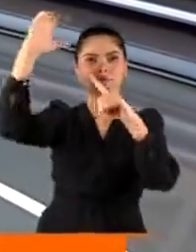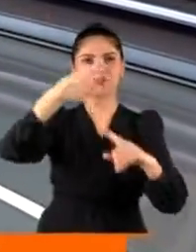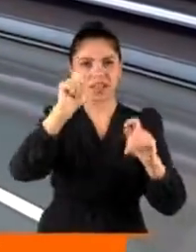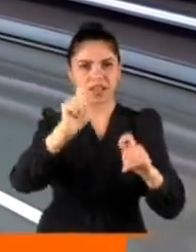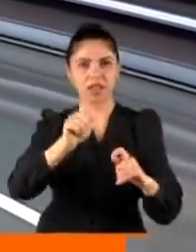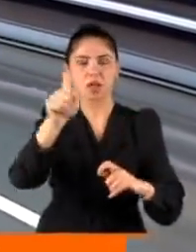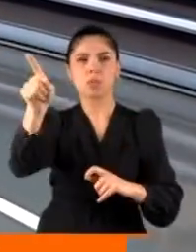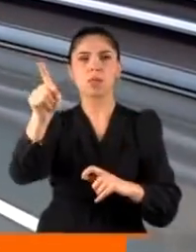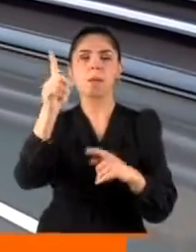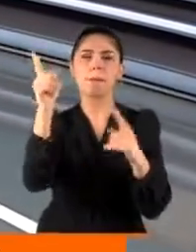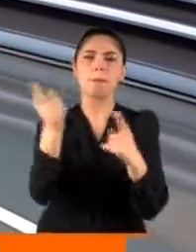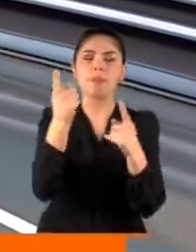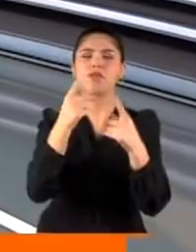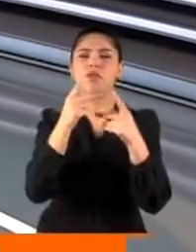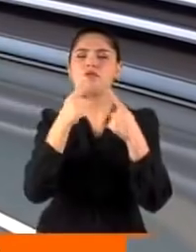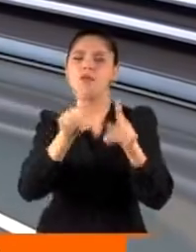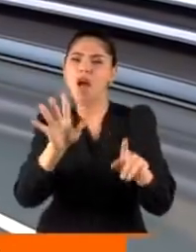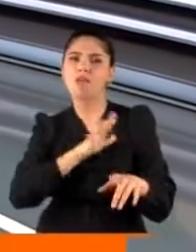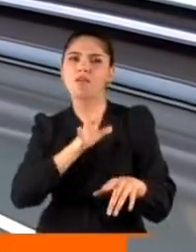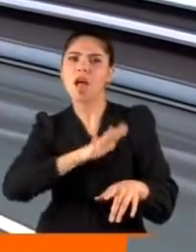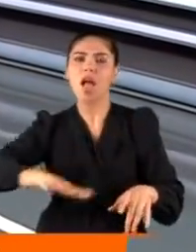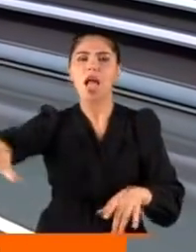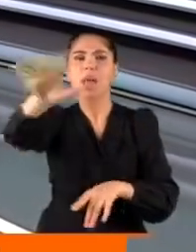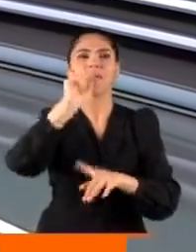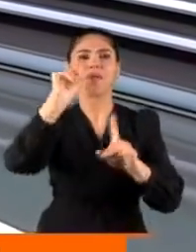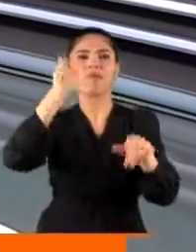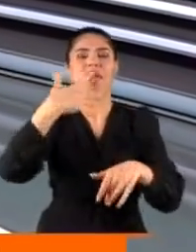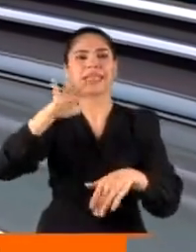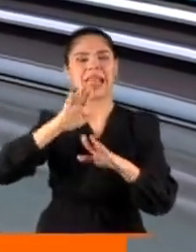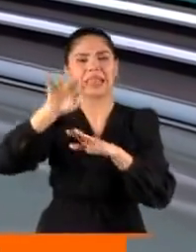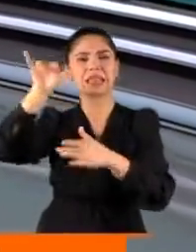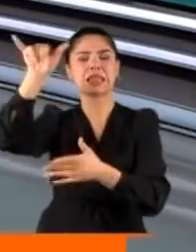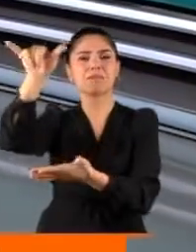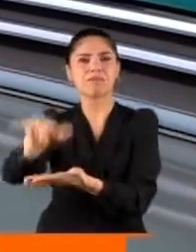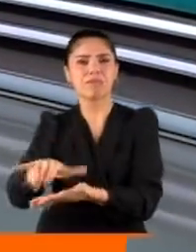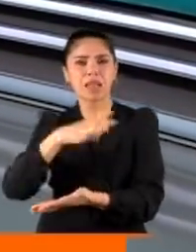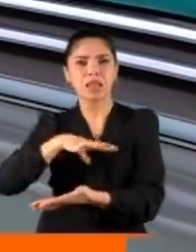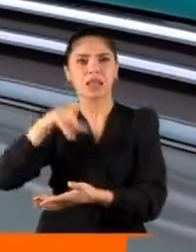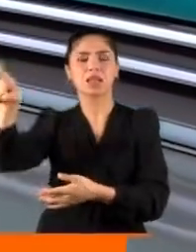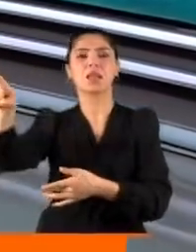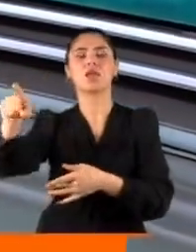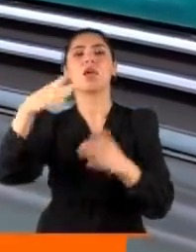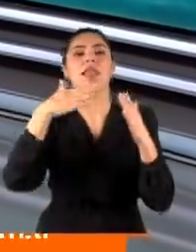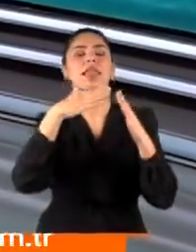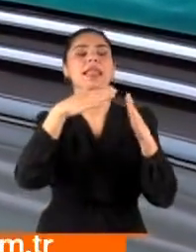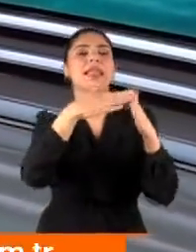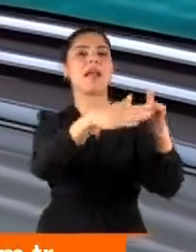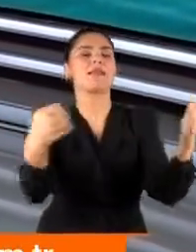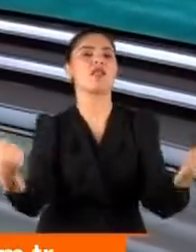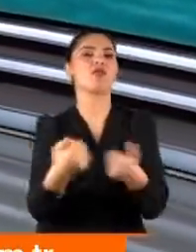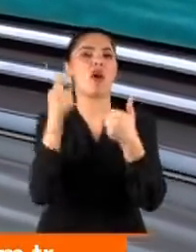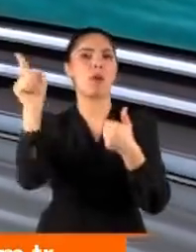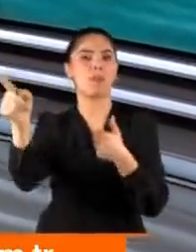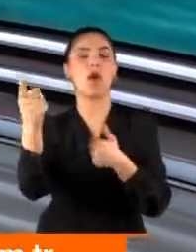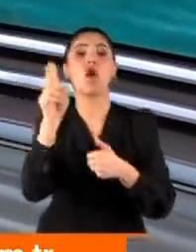işlerin yolunda gitmediğini alçaldığı kıyıdakiler fark etti. Denize inmek isterken Mimar Sinan Barınası'na bir tekneye çarptı Özarslan.